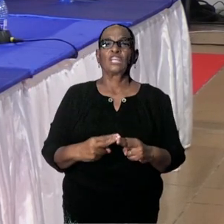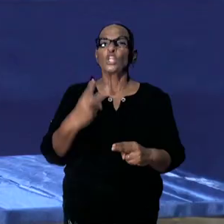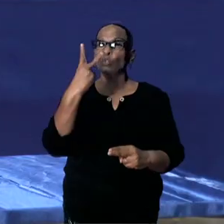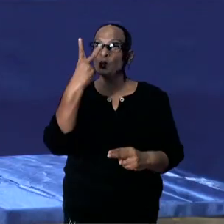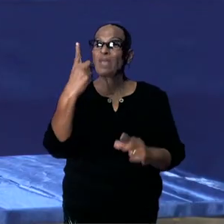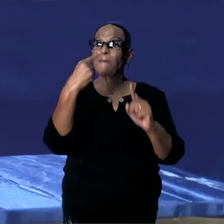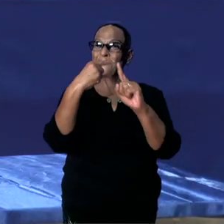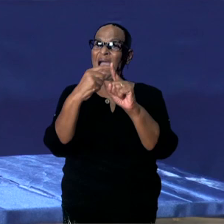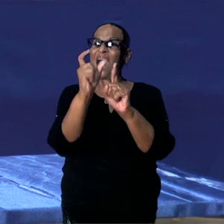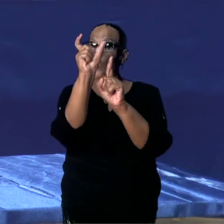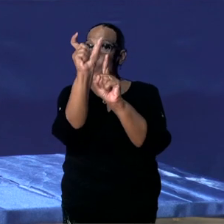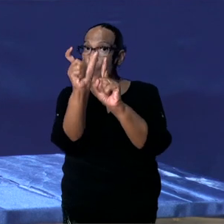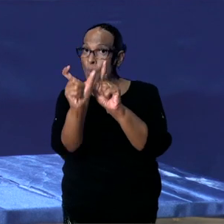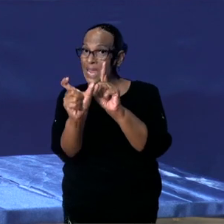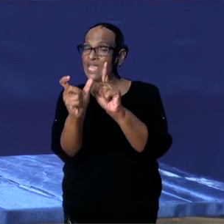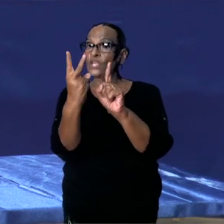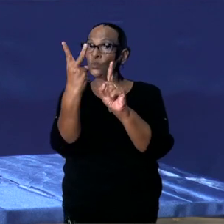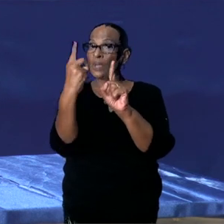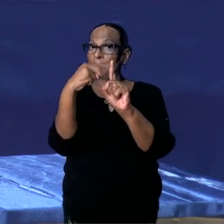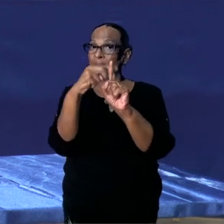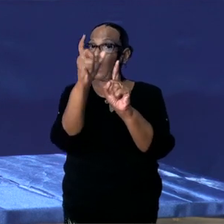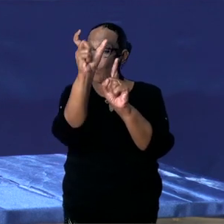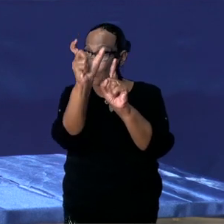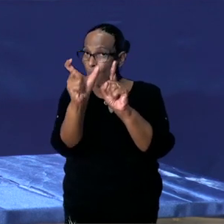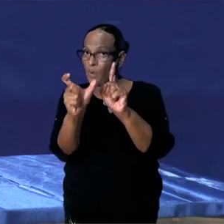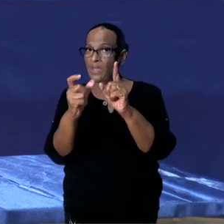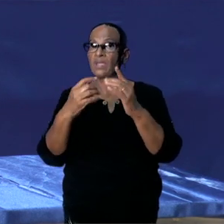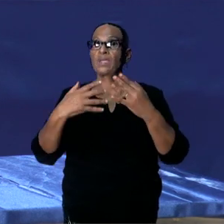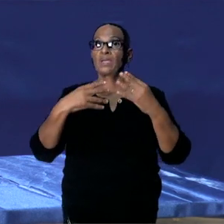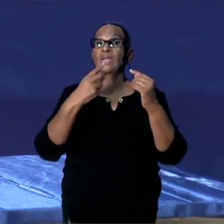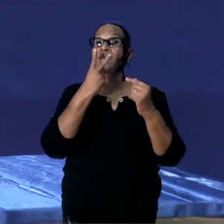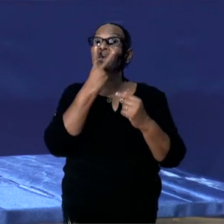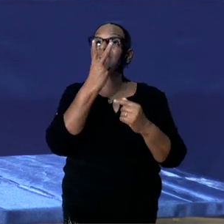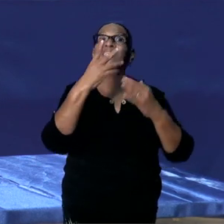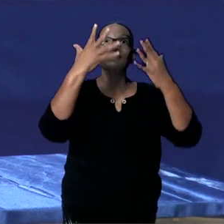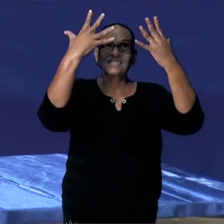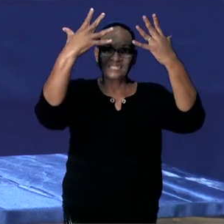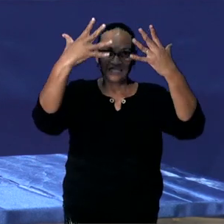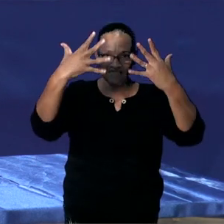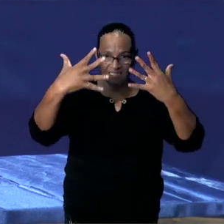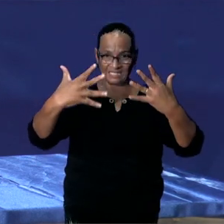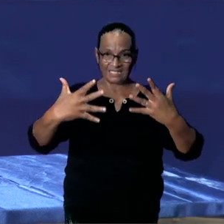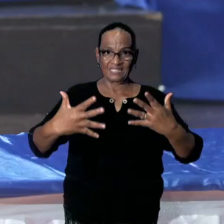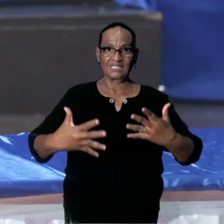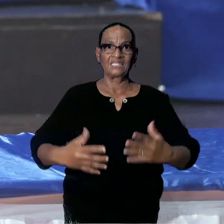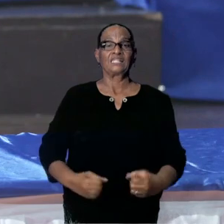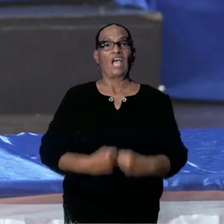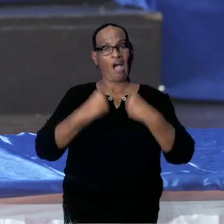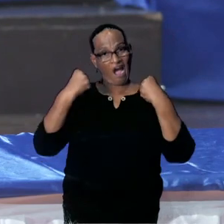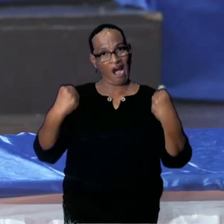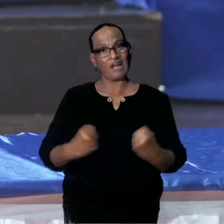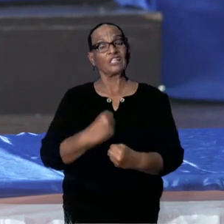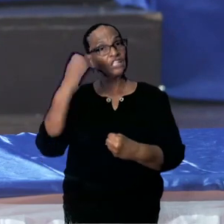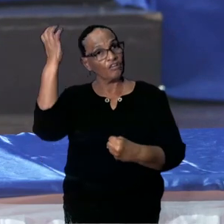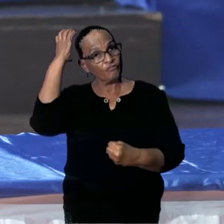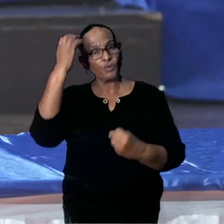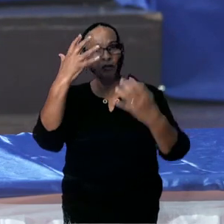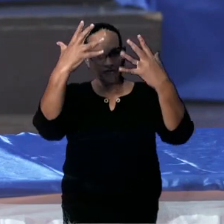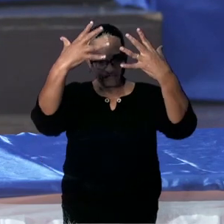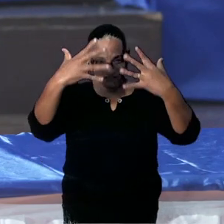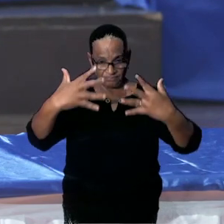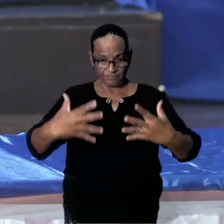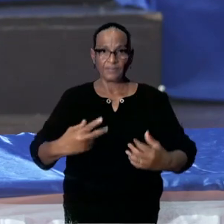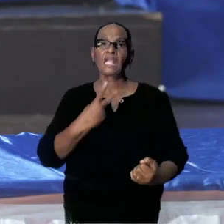keren per week een overzicht geven over alle actieve gevallen in welke instelling ze zijn.